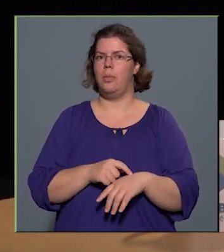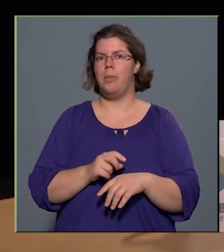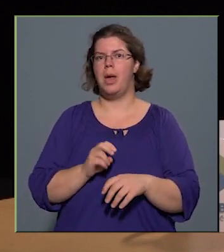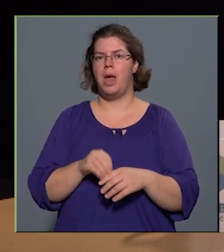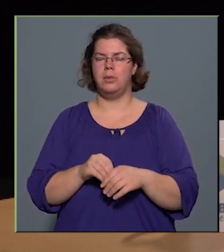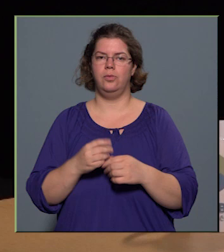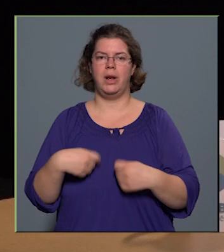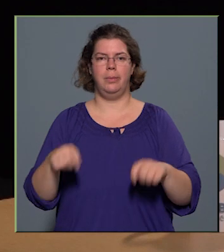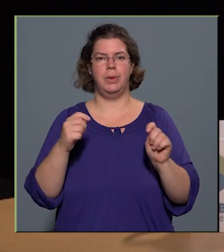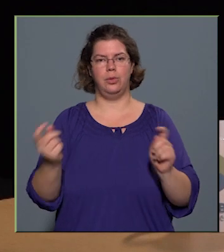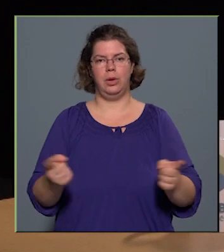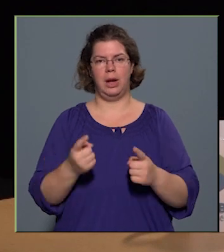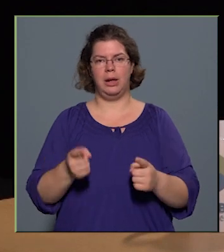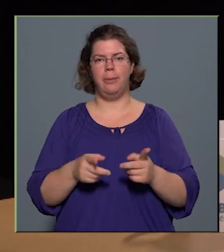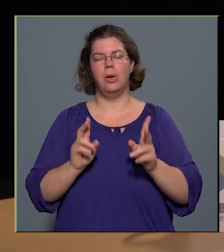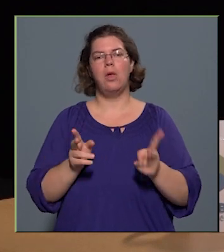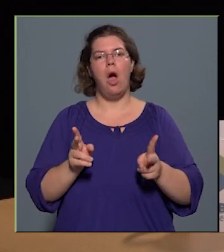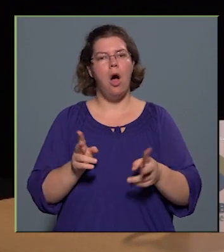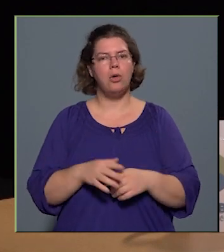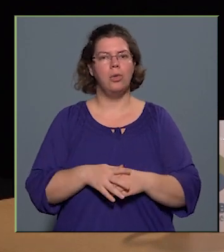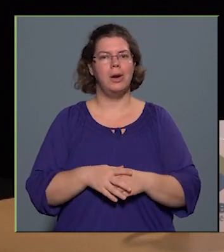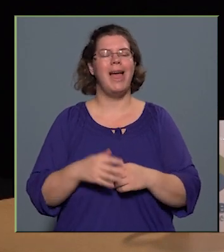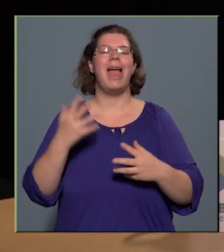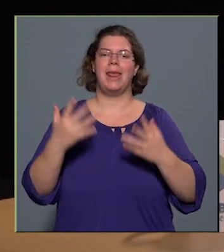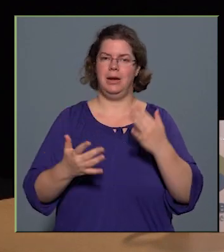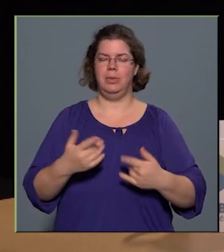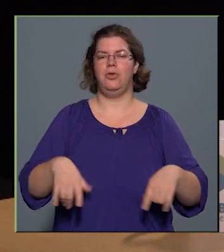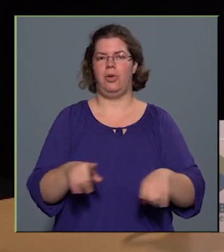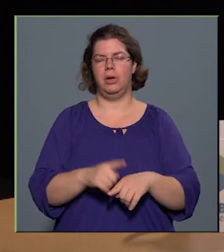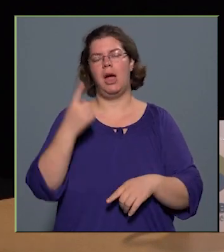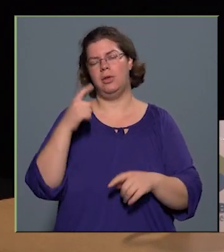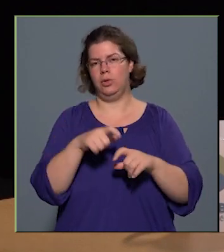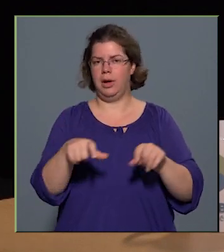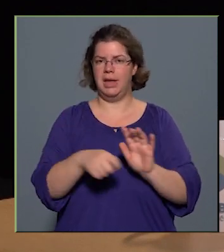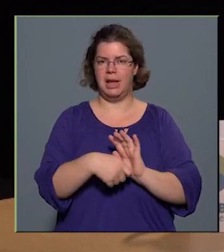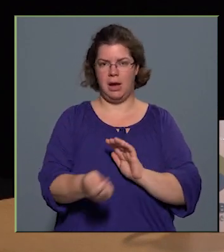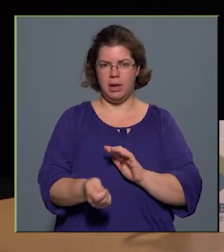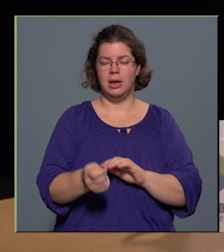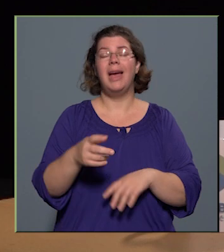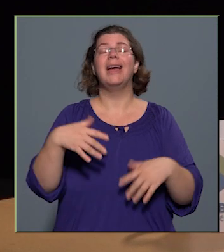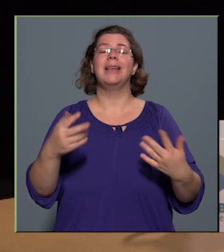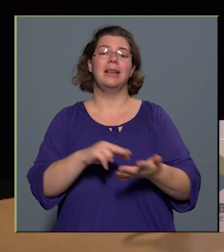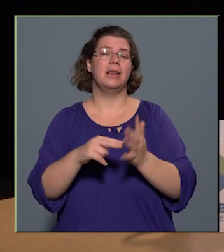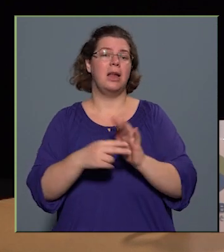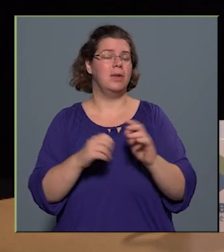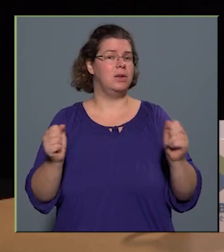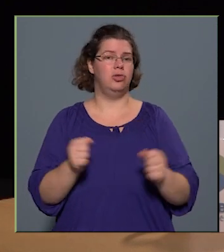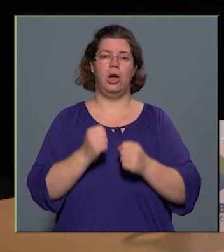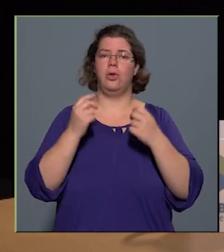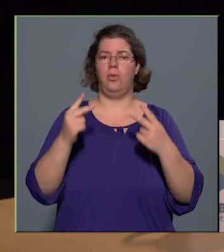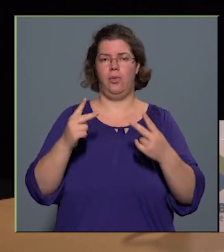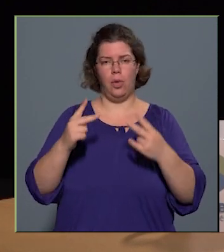a reklámot, akkor eredményesek vagyunk, és el tudjuk adni jegyeket. Tehát a tervezés nagyon fontos.